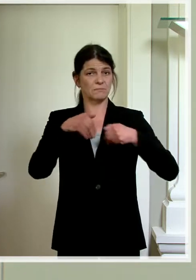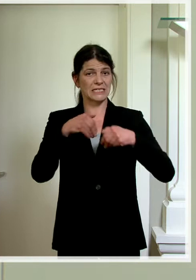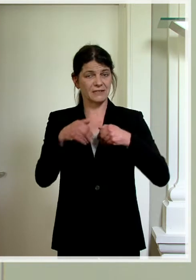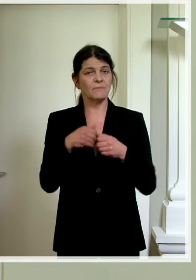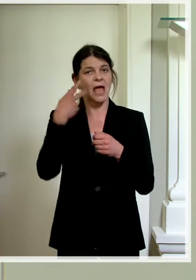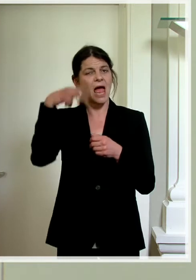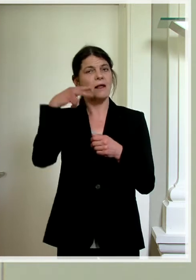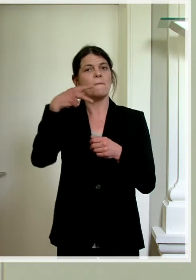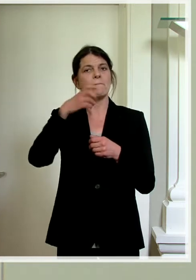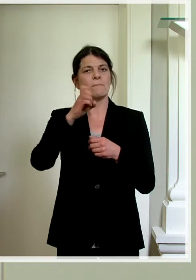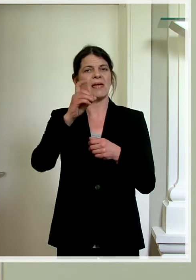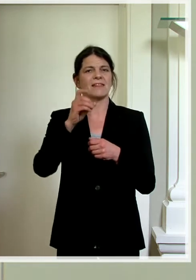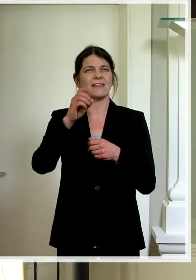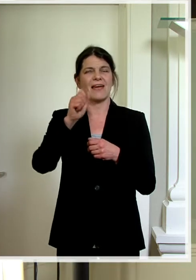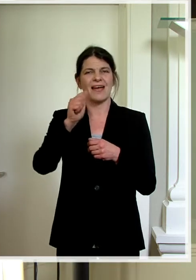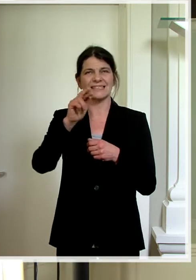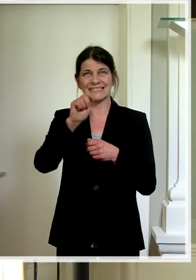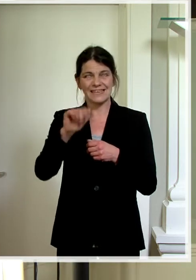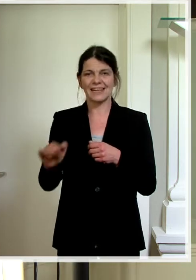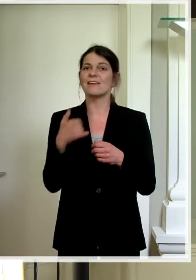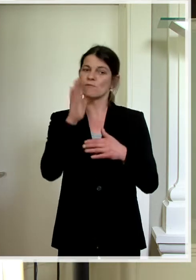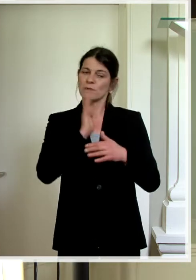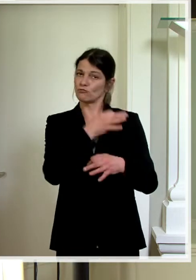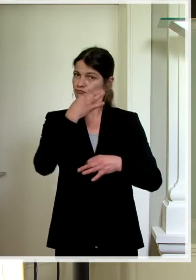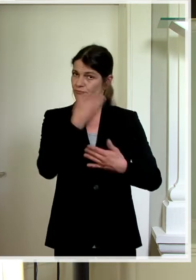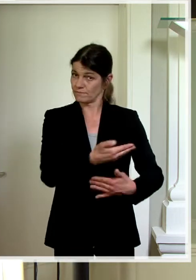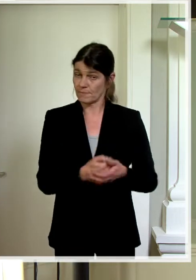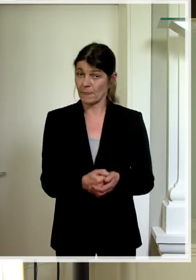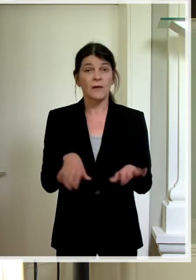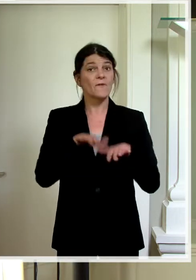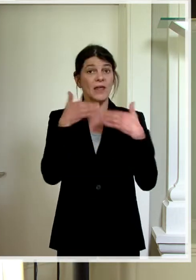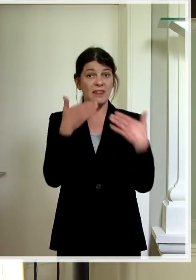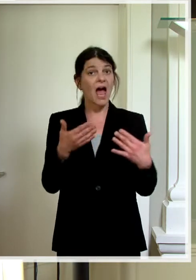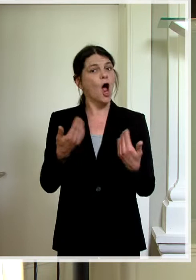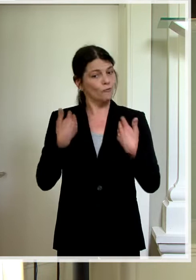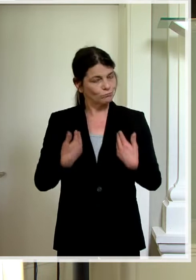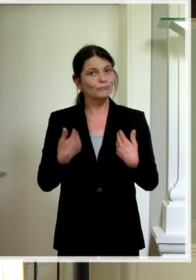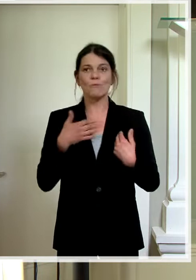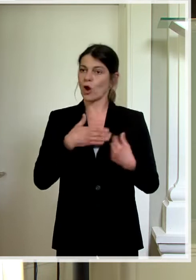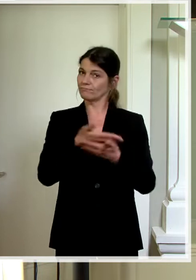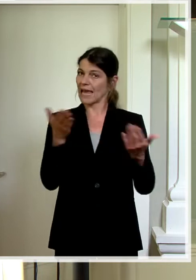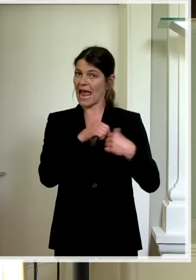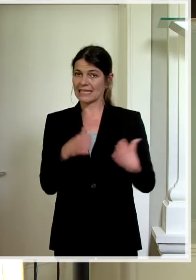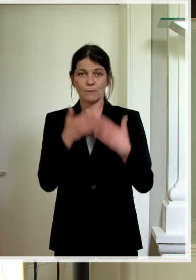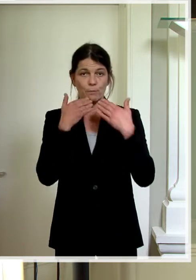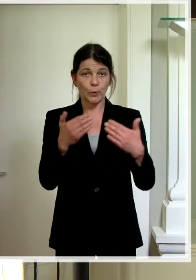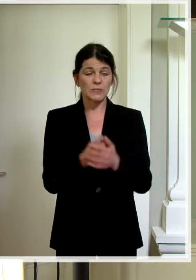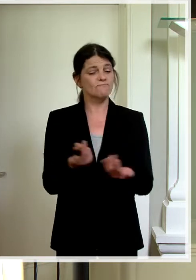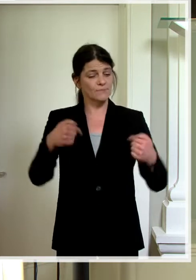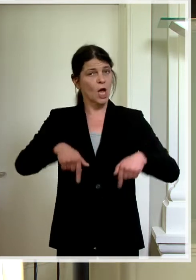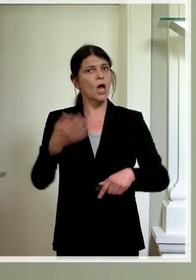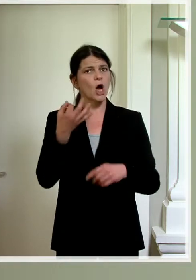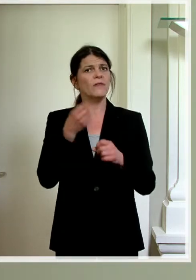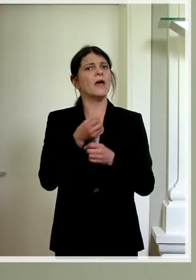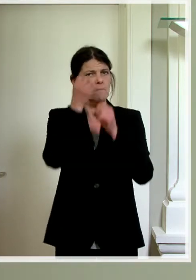Mauro Pedrazzini öffnen. Ja, vielen Dank. Auch von meiner Seite möchte ich Sie herzlich begrüßen heute zu dieser Medienorientierung.